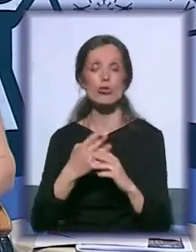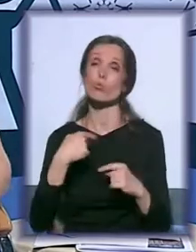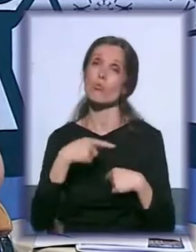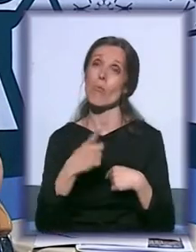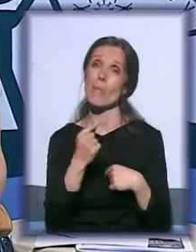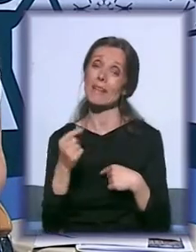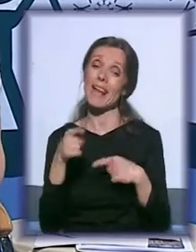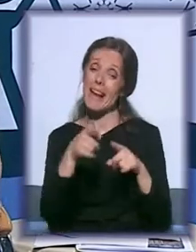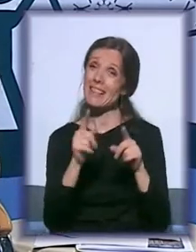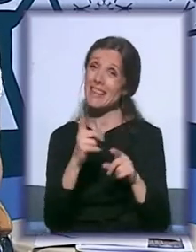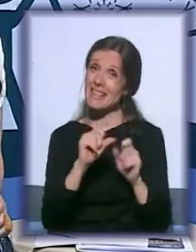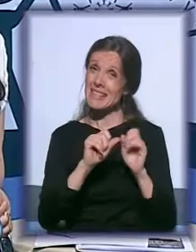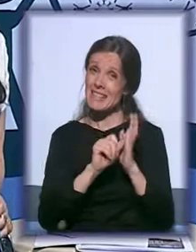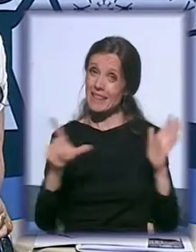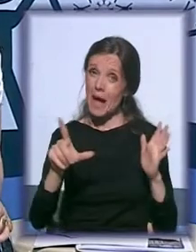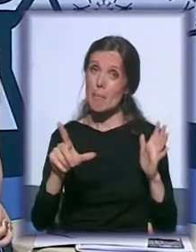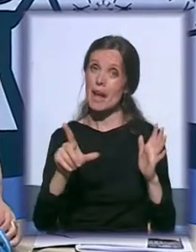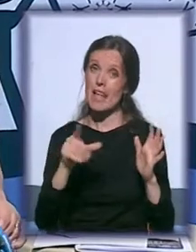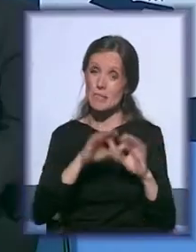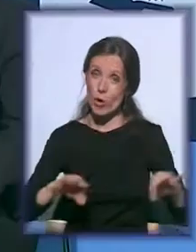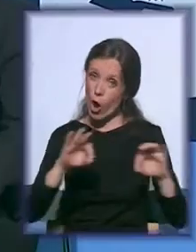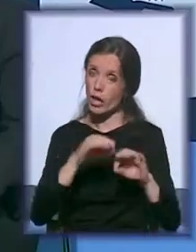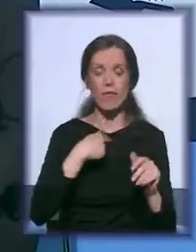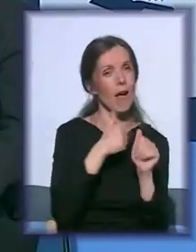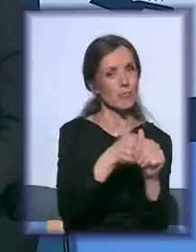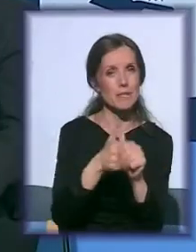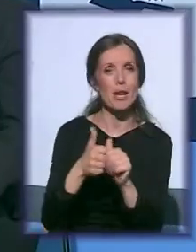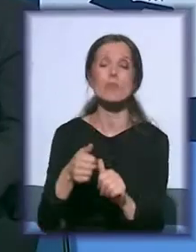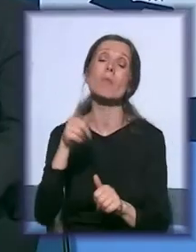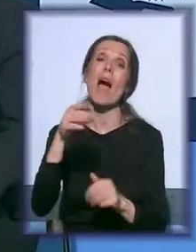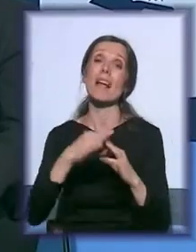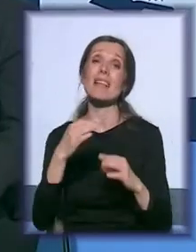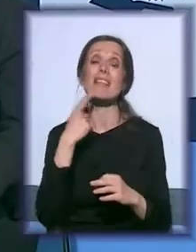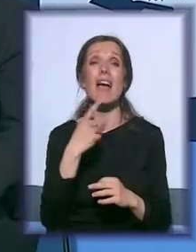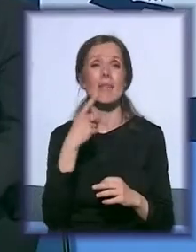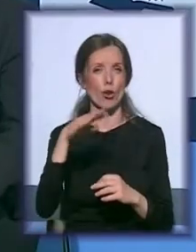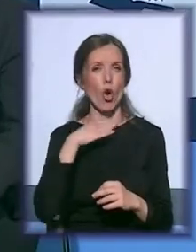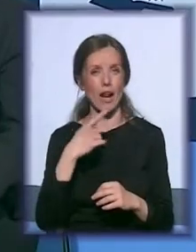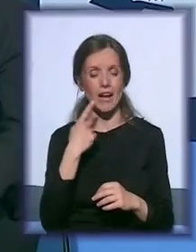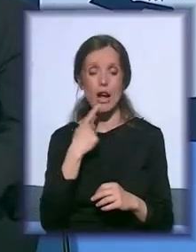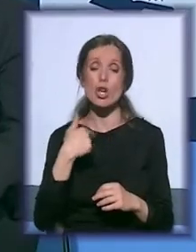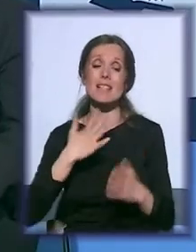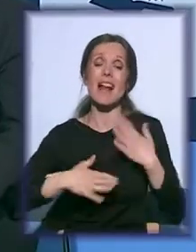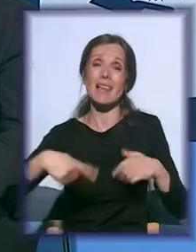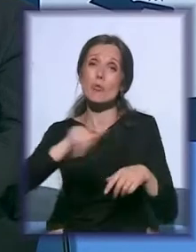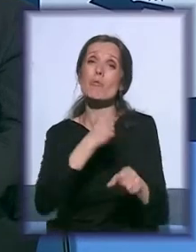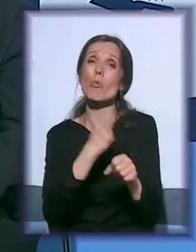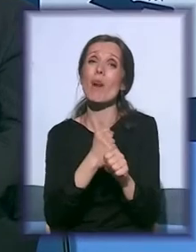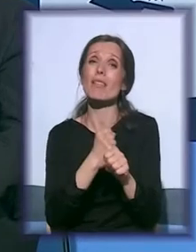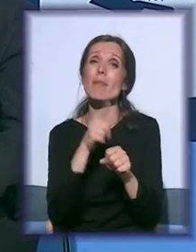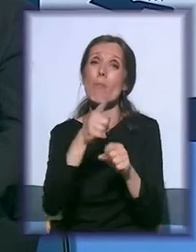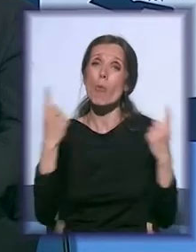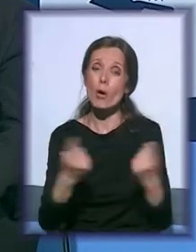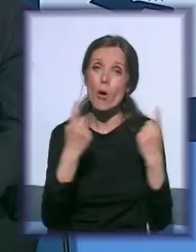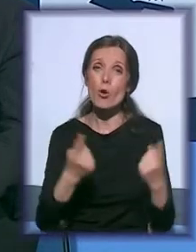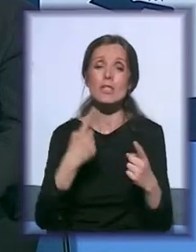tih 17 projekata da prođe da se mi renađemo. ćemo svima uraditi promociju, čak ja sa predstavnicama civilnog sektora na tim projektima